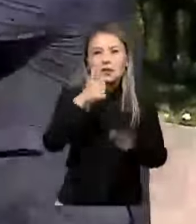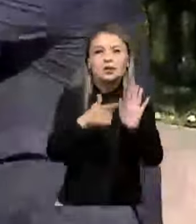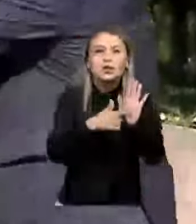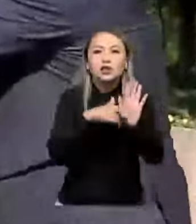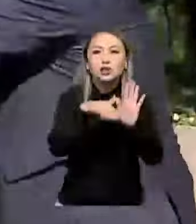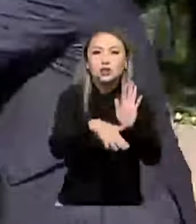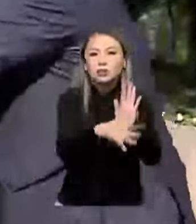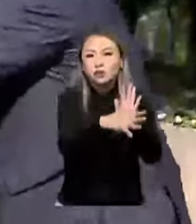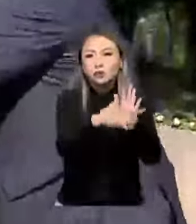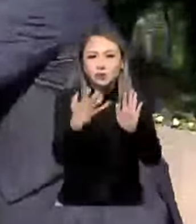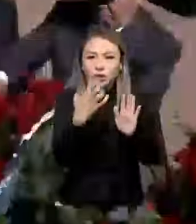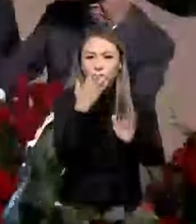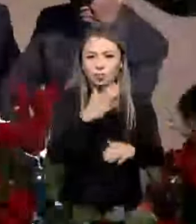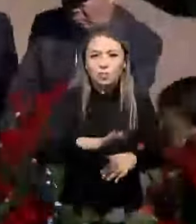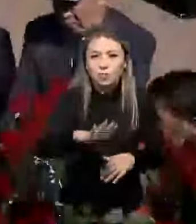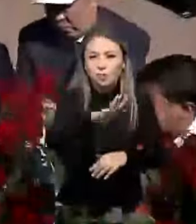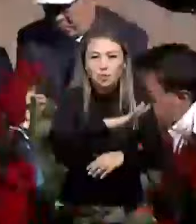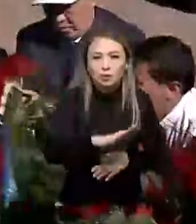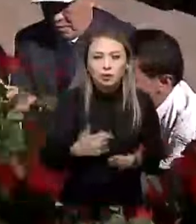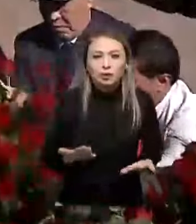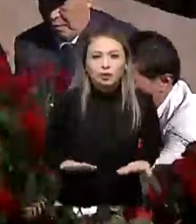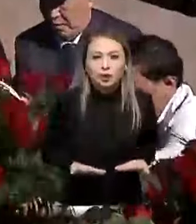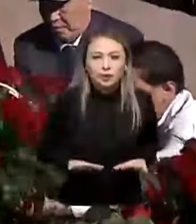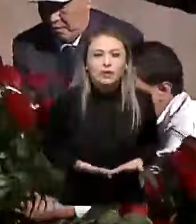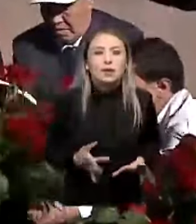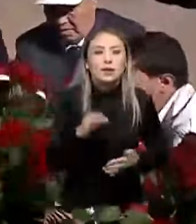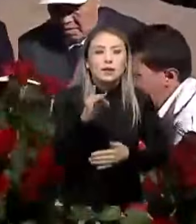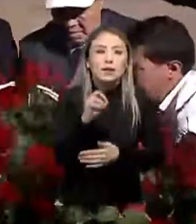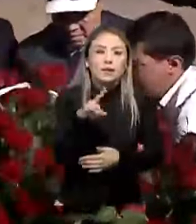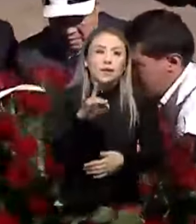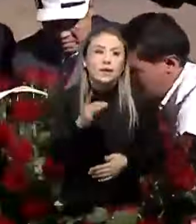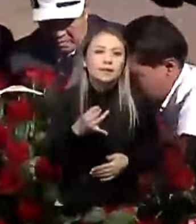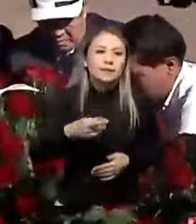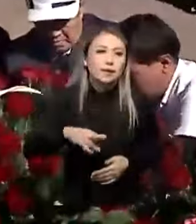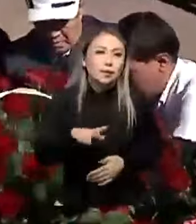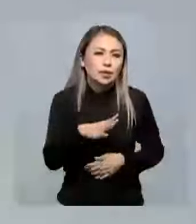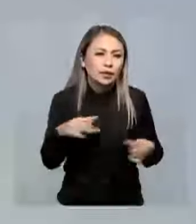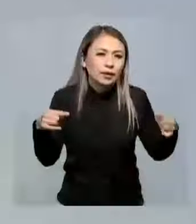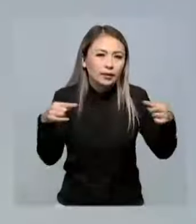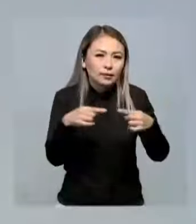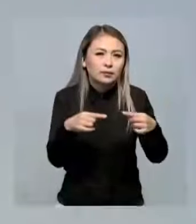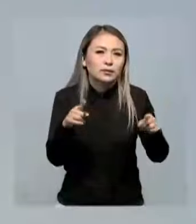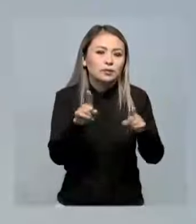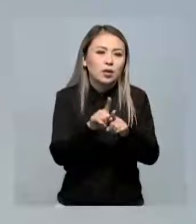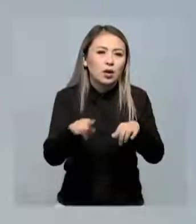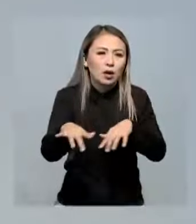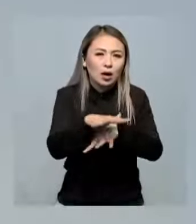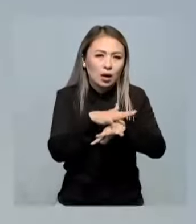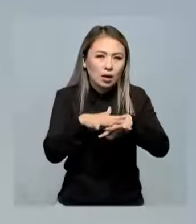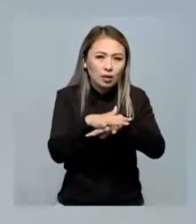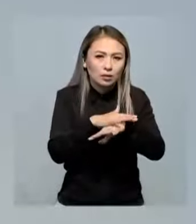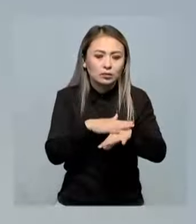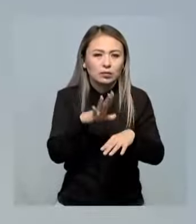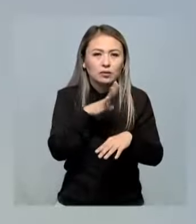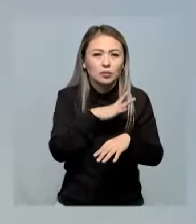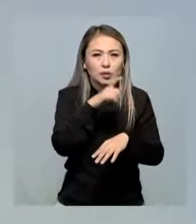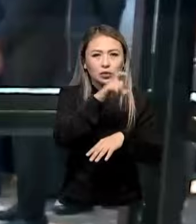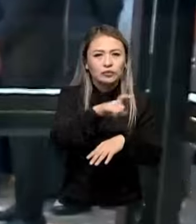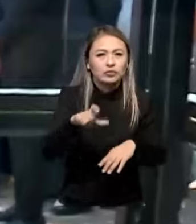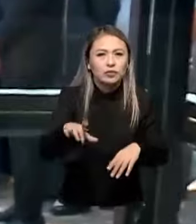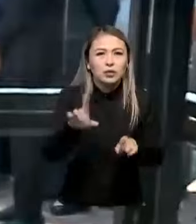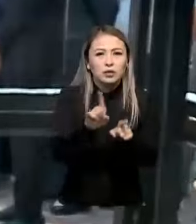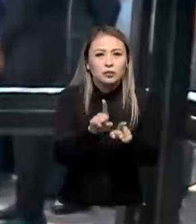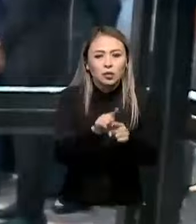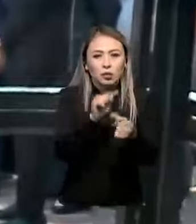жылдары 13-ті үңгірдің 7500-де наса тұрғыны саяси репрессия ғашыған. Нақақтаны қалығы жауатанған екі жары мұндай